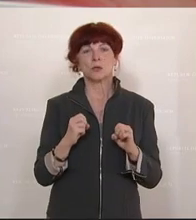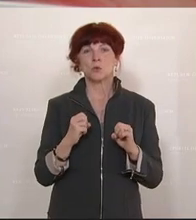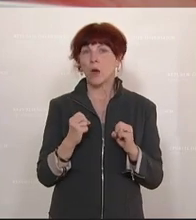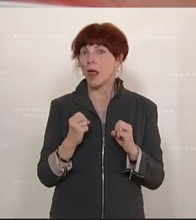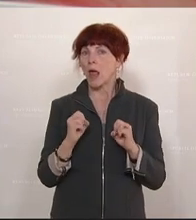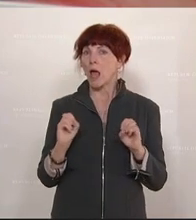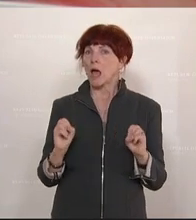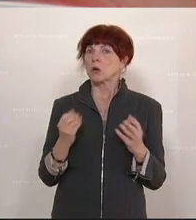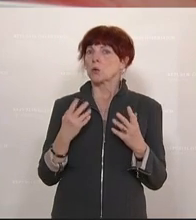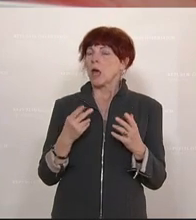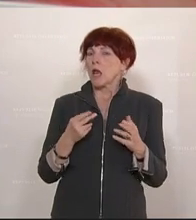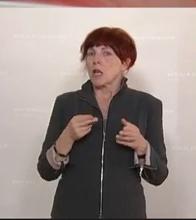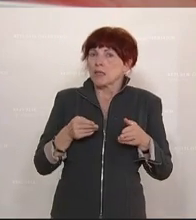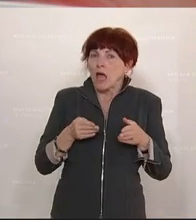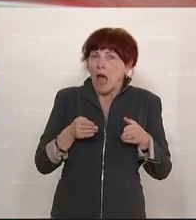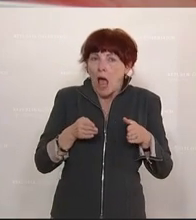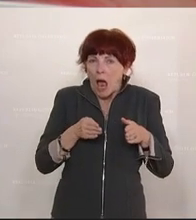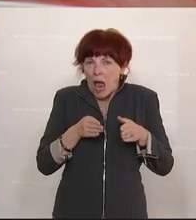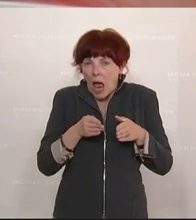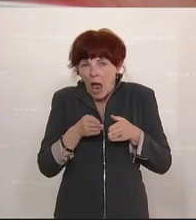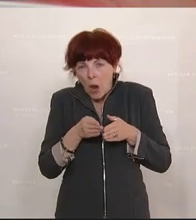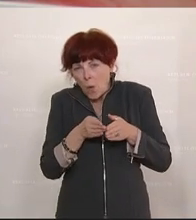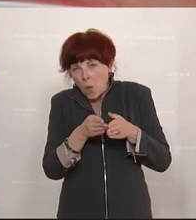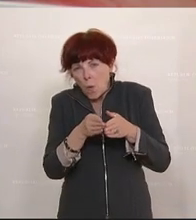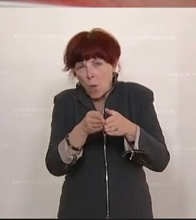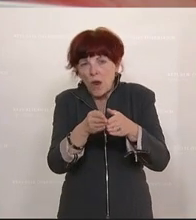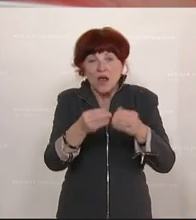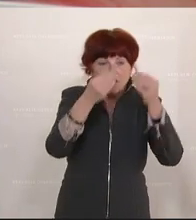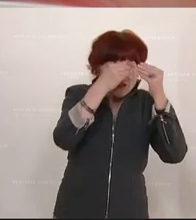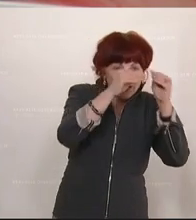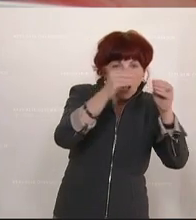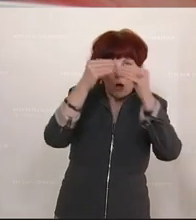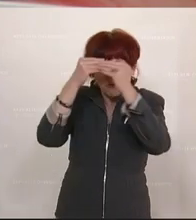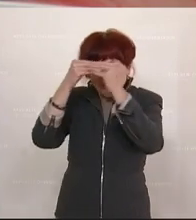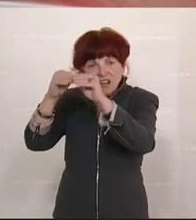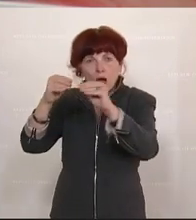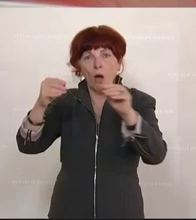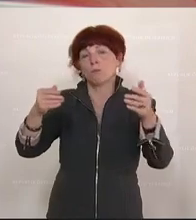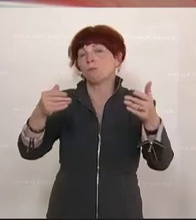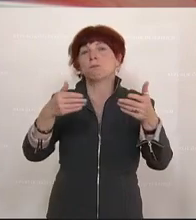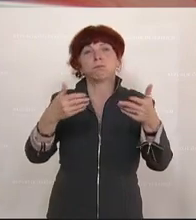was das betrifft. Das Vertrauen bricht links und rechts weg in die Politik.